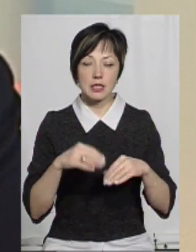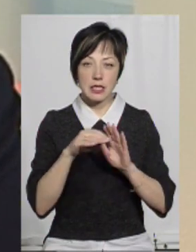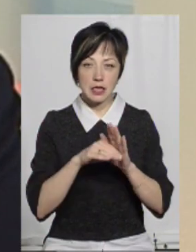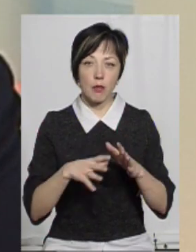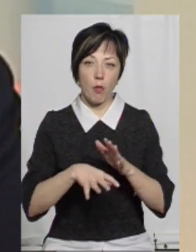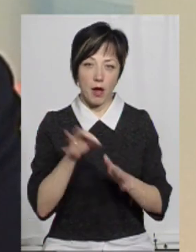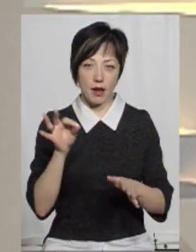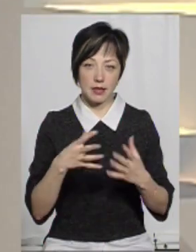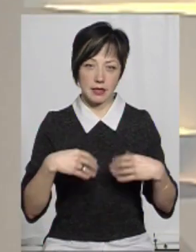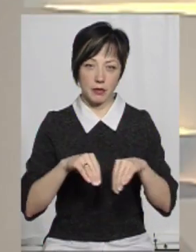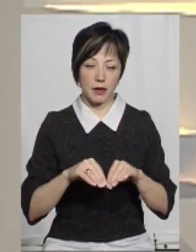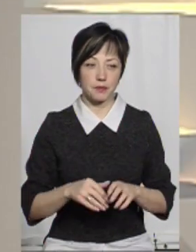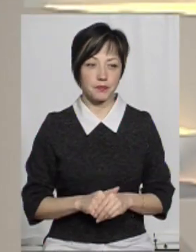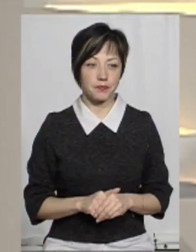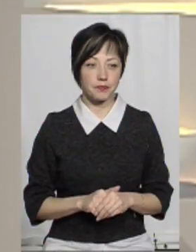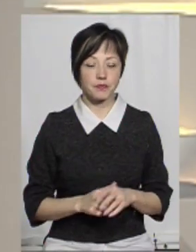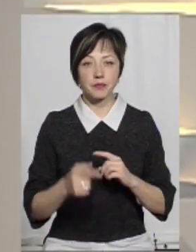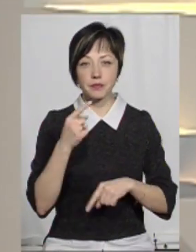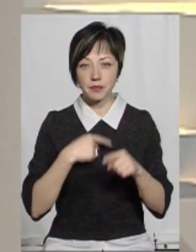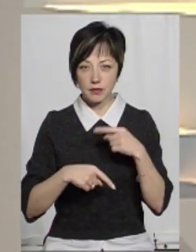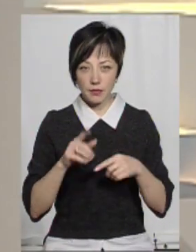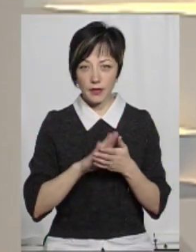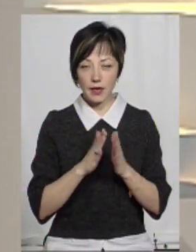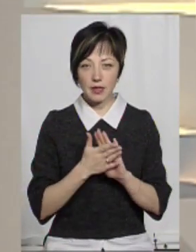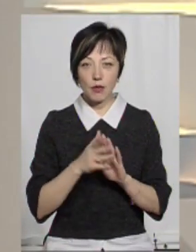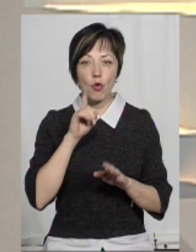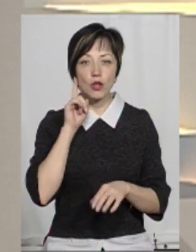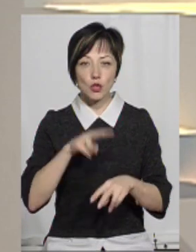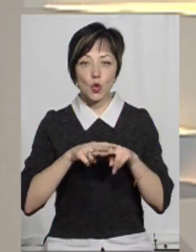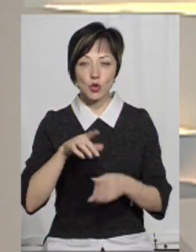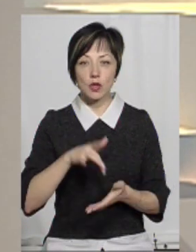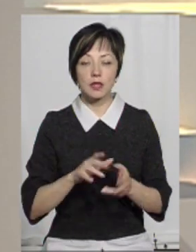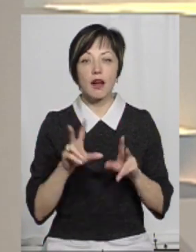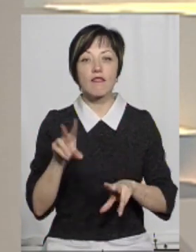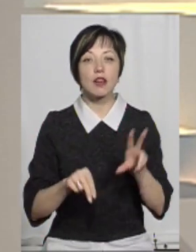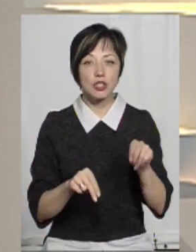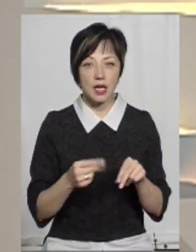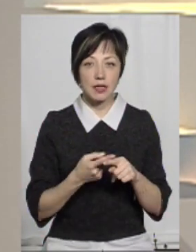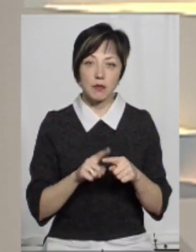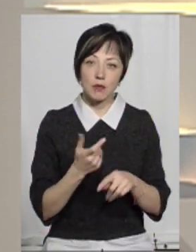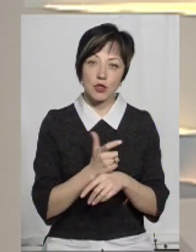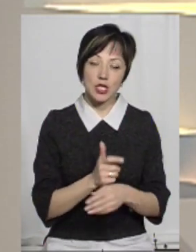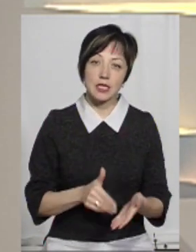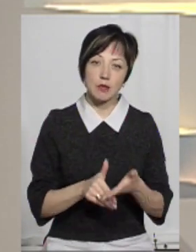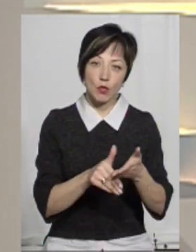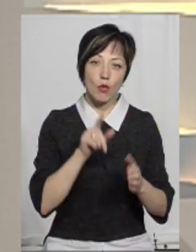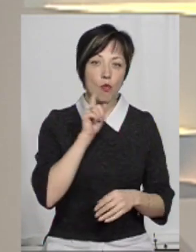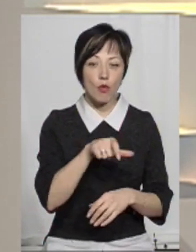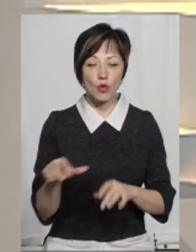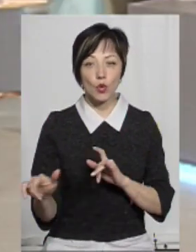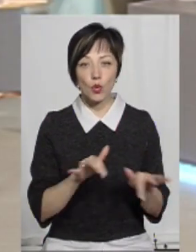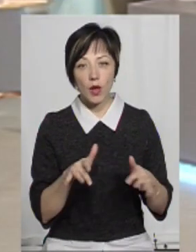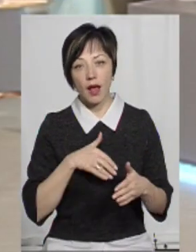обирається сім'я. Повертаємося до статусу молодіжної столиці. От як вважаєте, він більше стимулює молодь